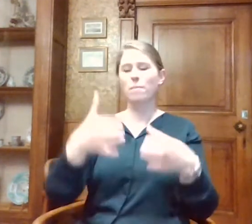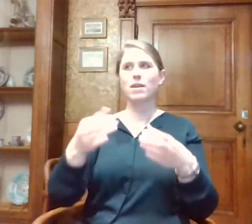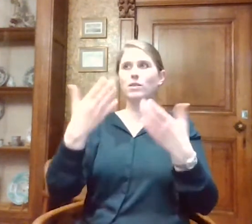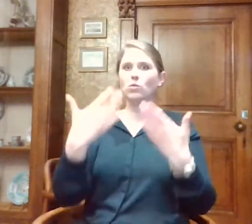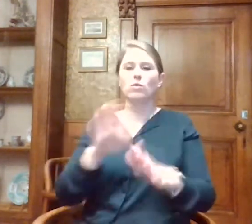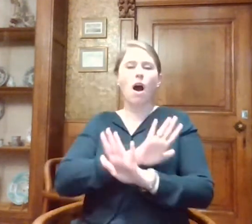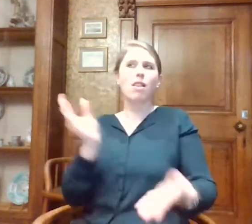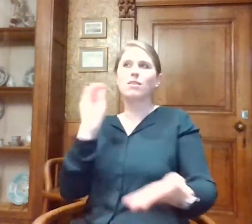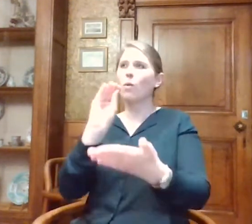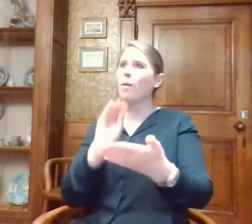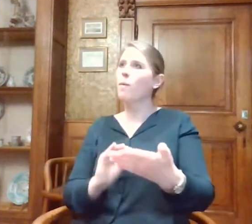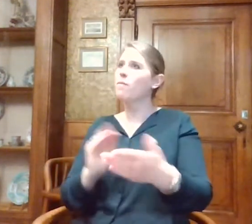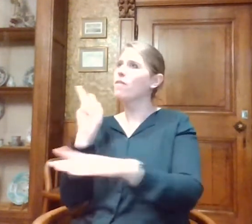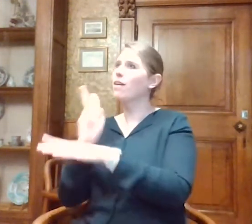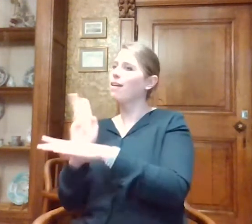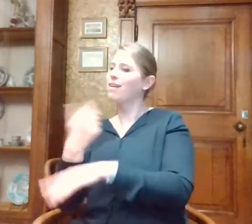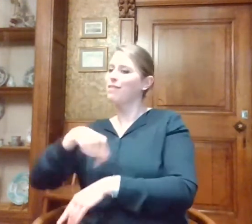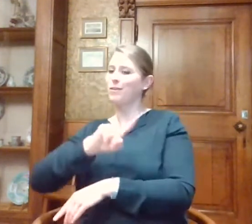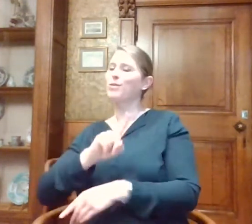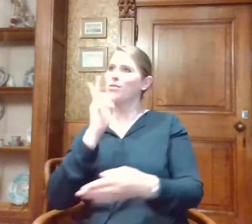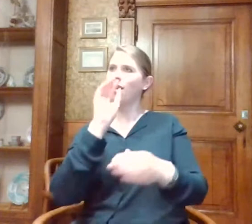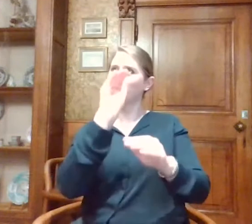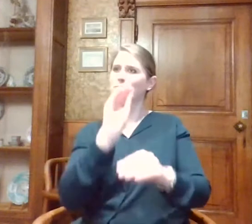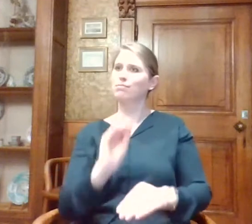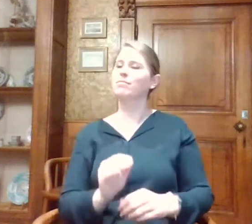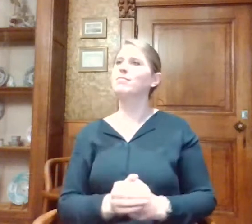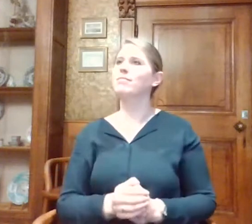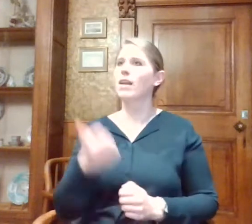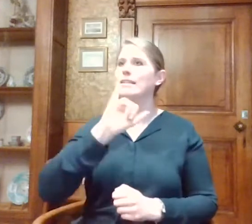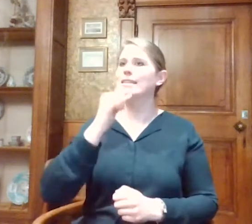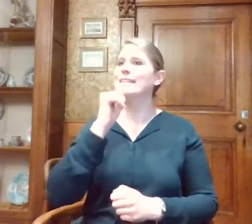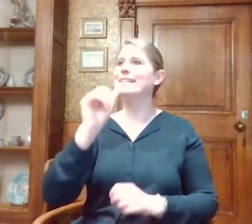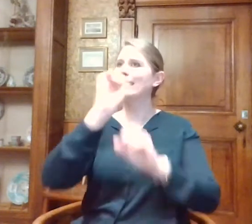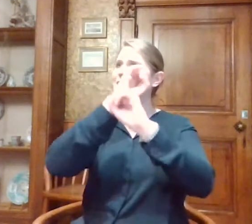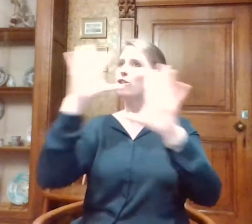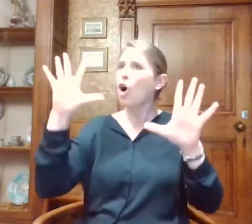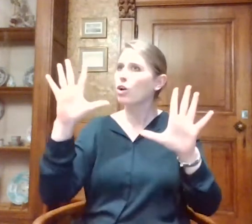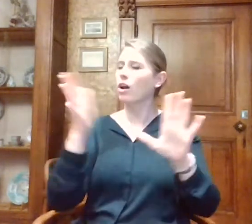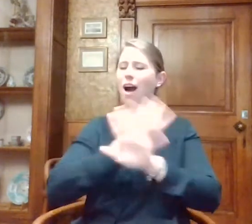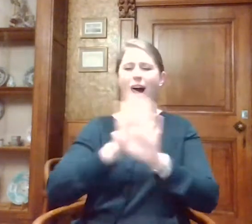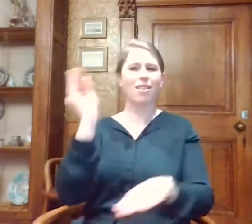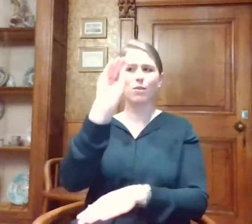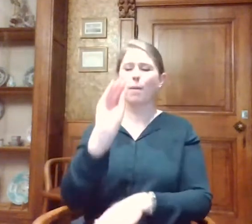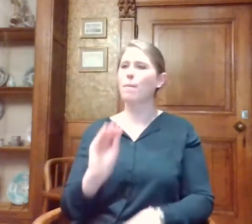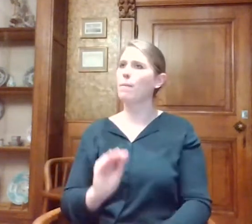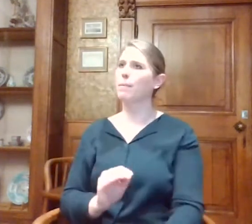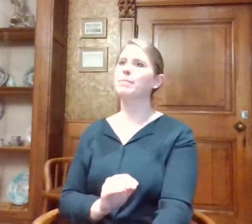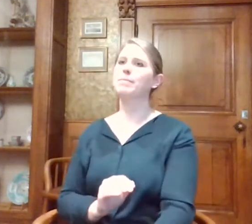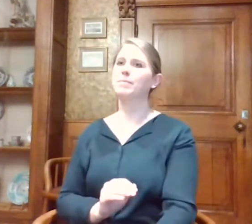wij toen gevraagd hadden. Als we over ons iets niet duidelijk was, dan staat eigenlijk nu allemaal die pagina.